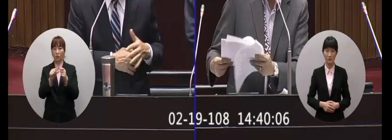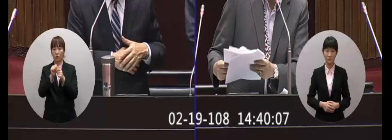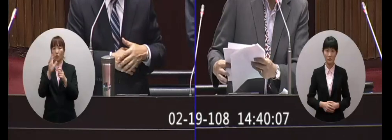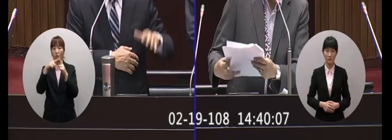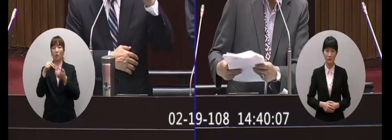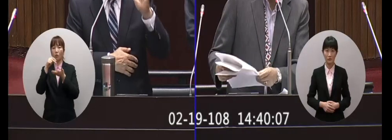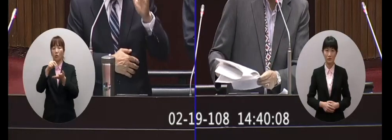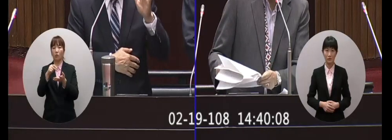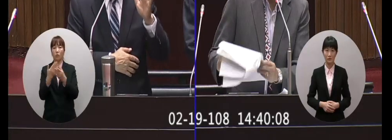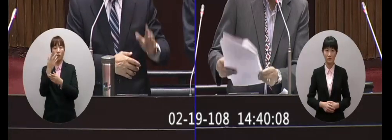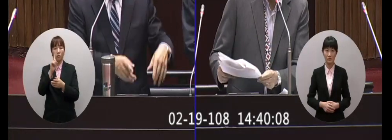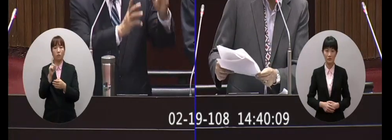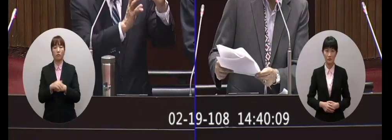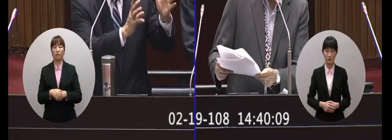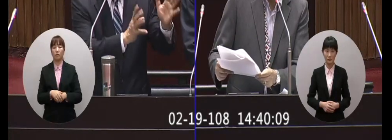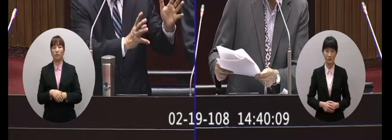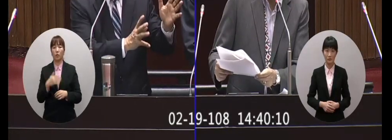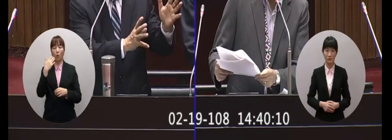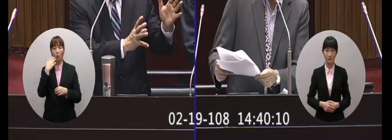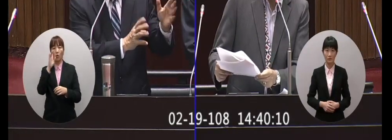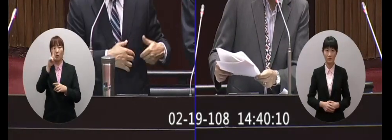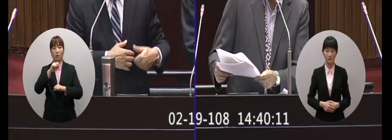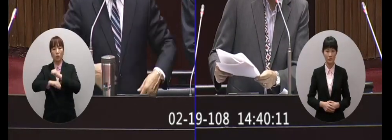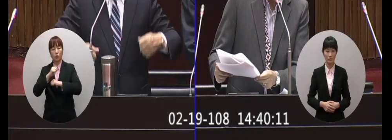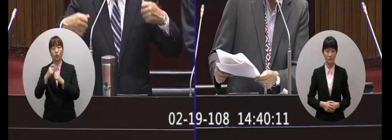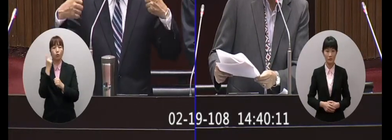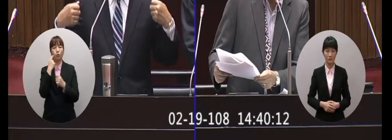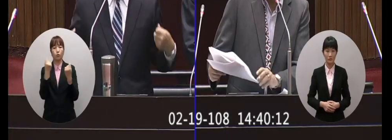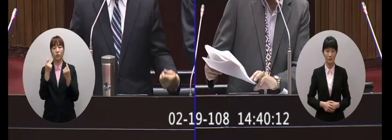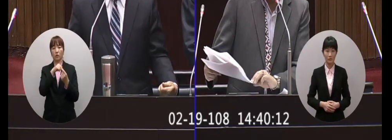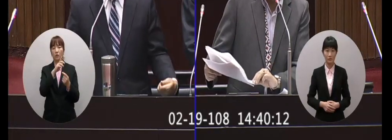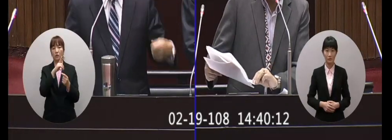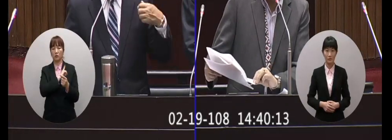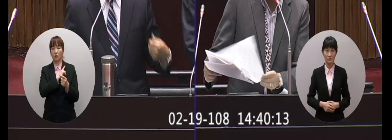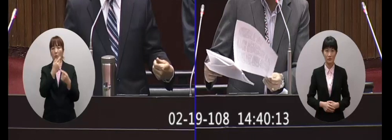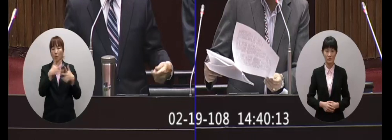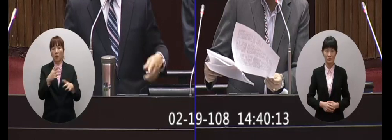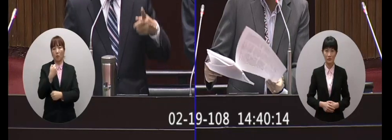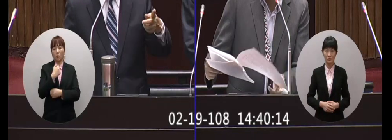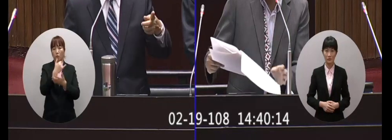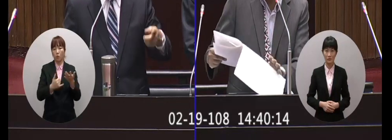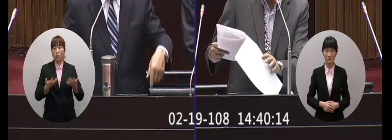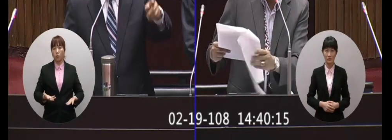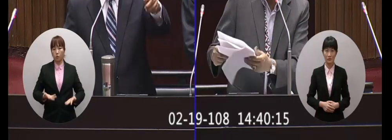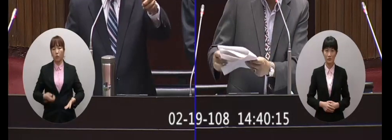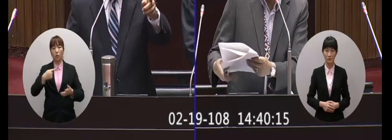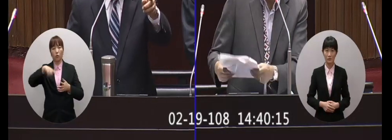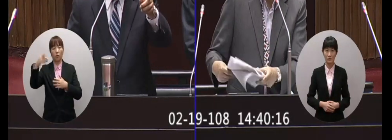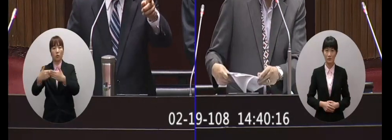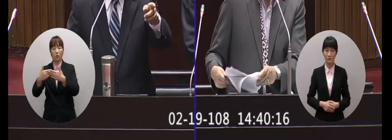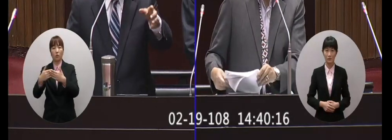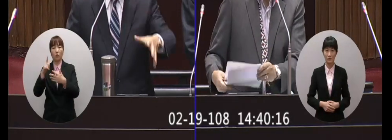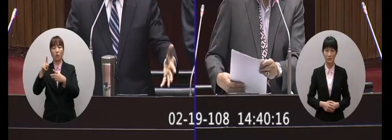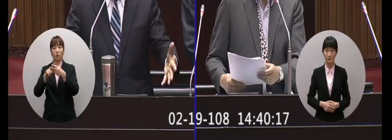年是有人提出來十五年是說某一種行為就是你當過某一種身份或退降你到中國去在那個